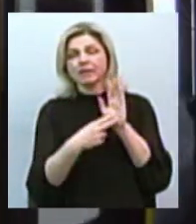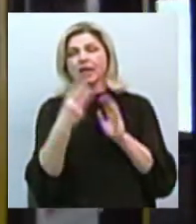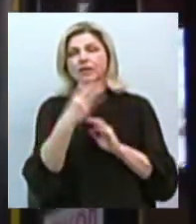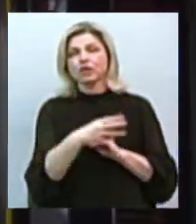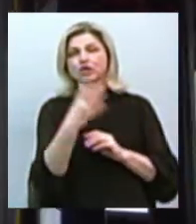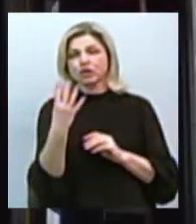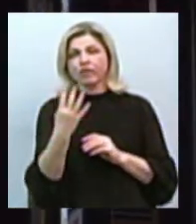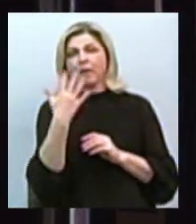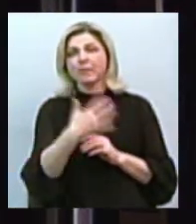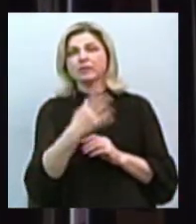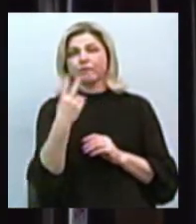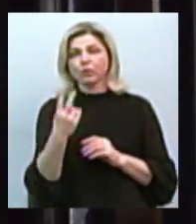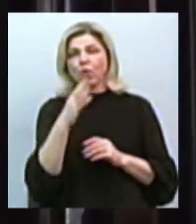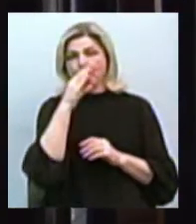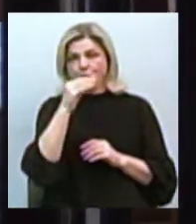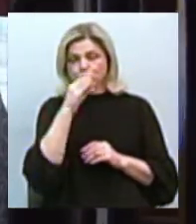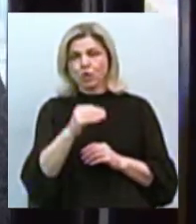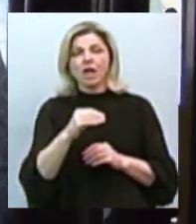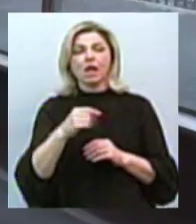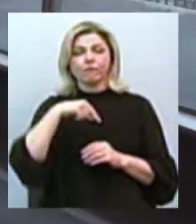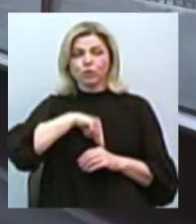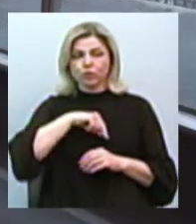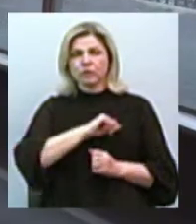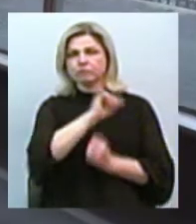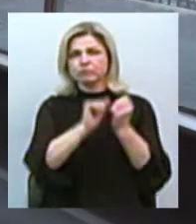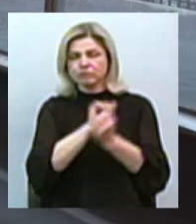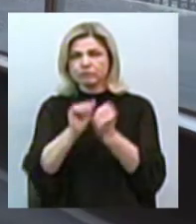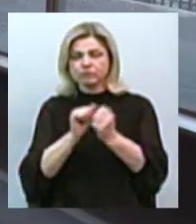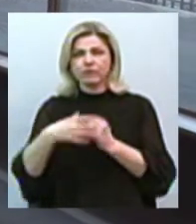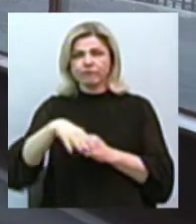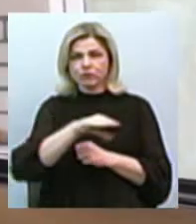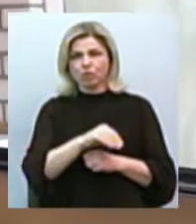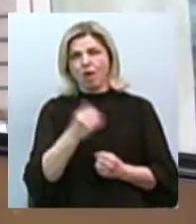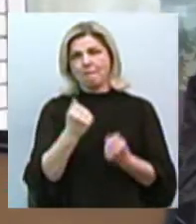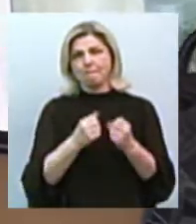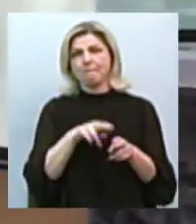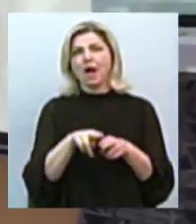-й, 52-й маршрути, салон обробляє дезінфекційним засобом механік.